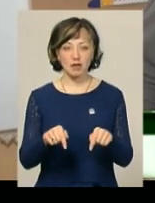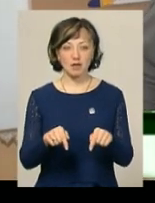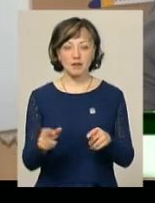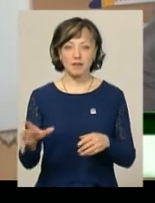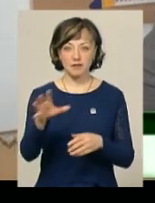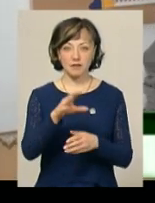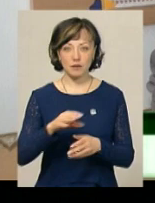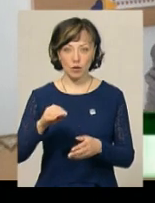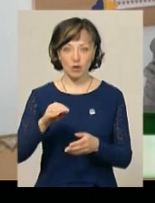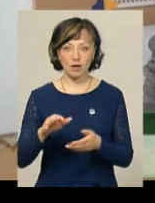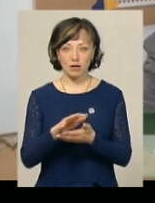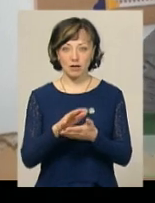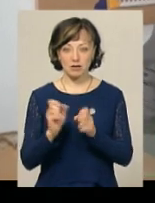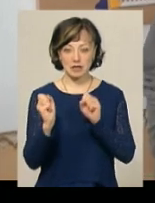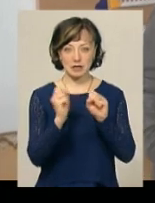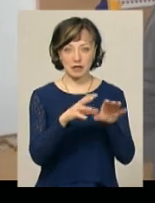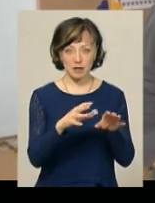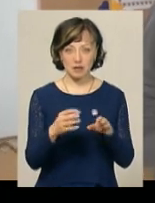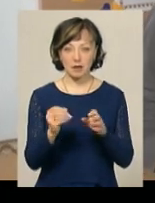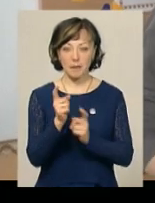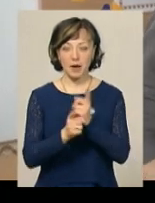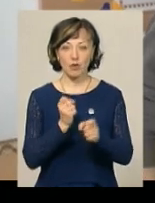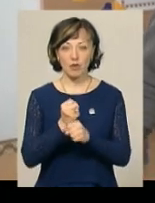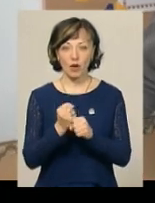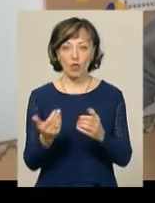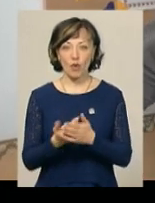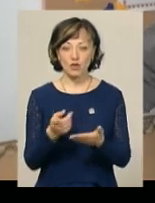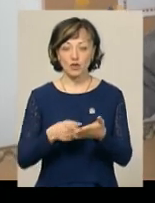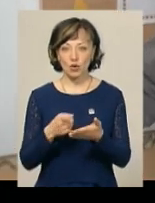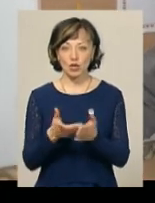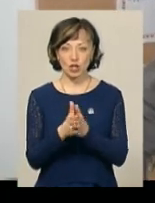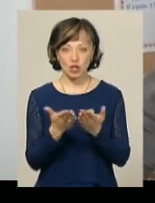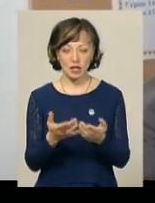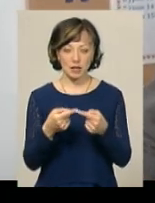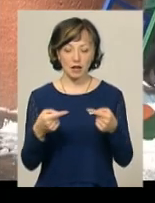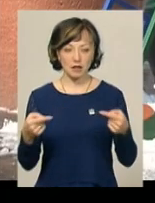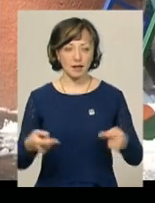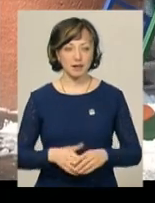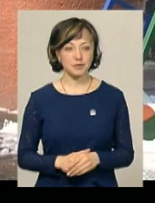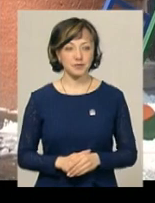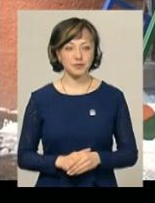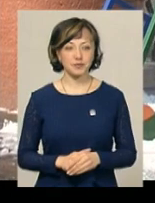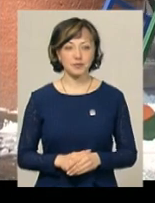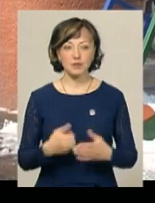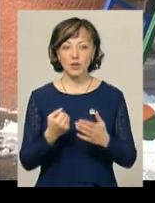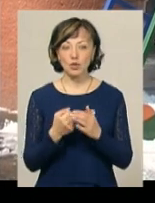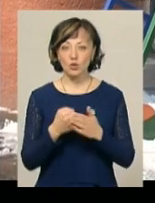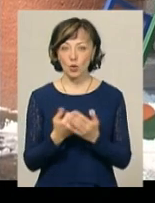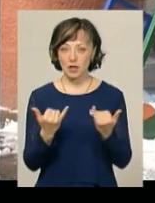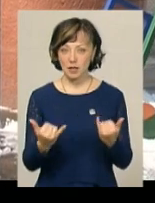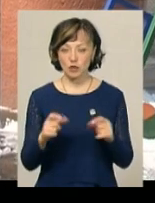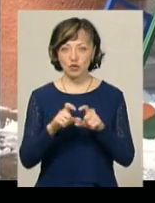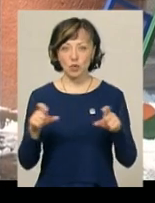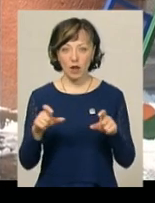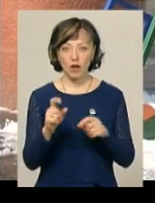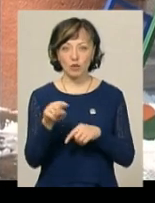Потім це все йде на утилізацію і переробляється в нові зошити, книжки і так далі. Донині школа номер 13 у